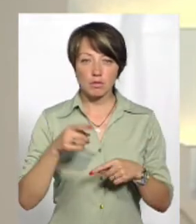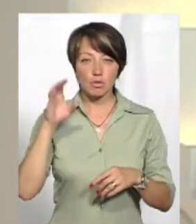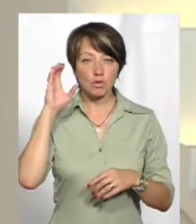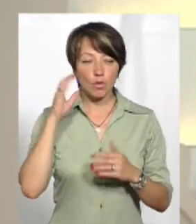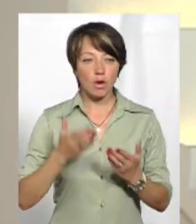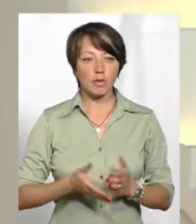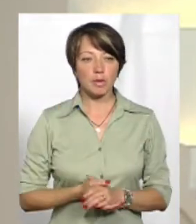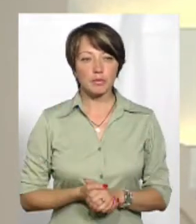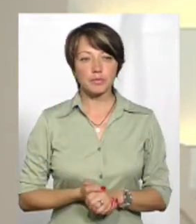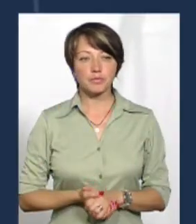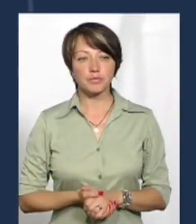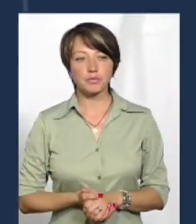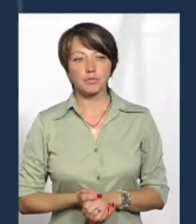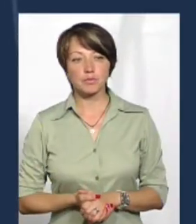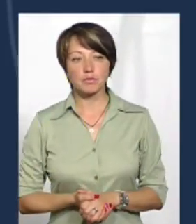Слухаємо, Володимира.